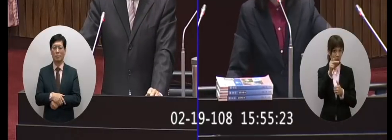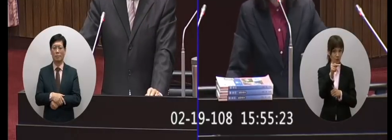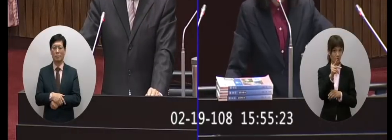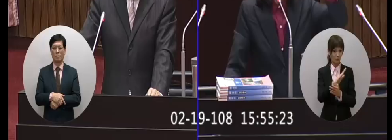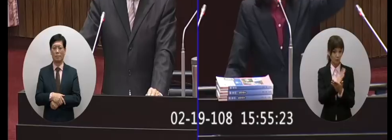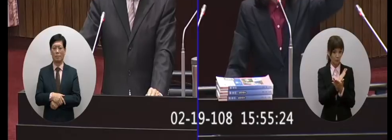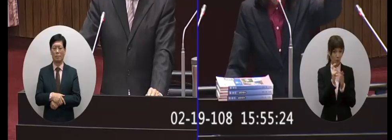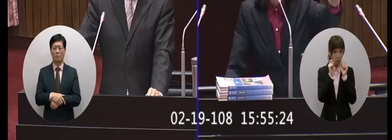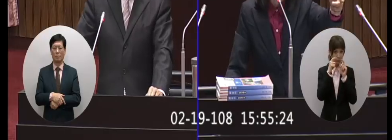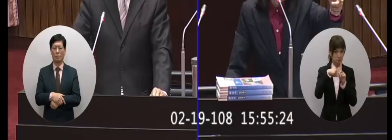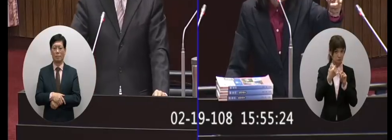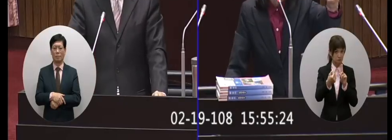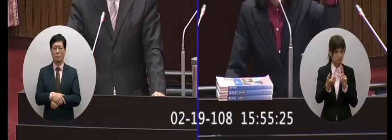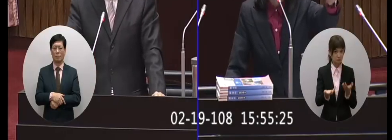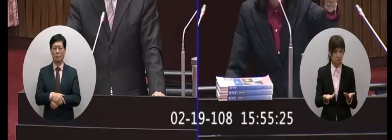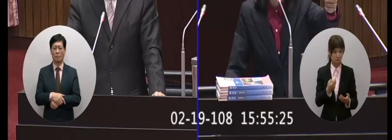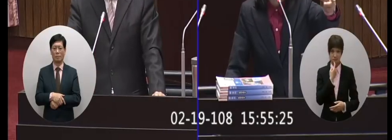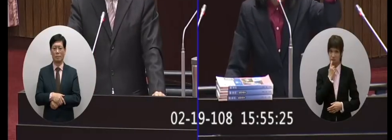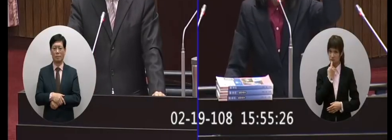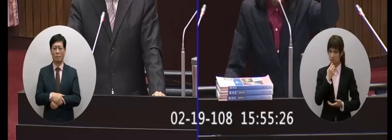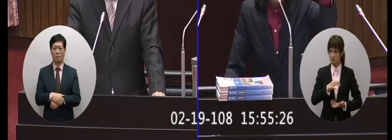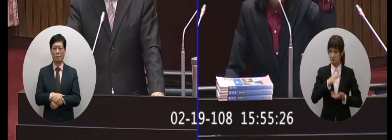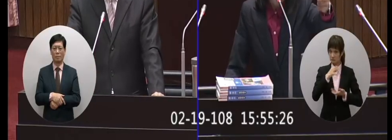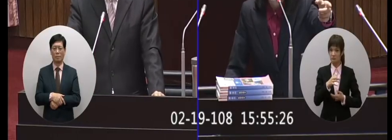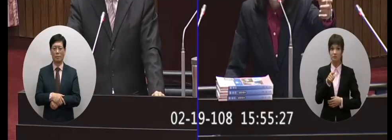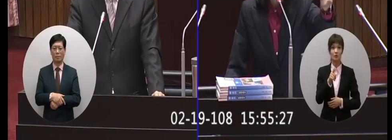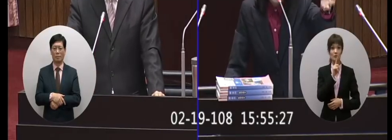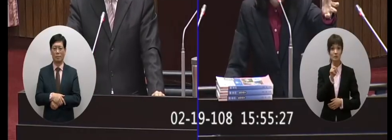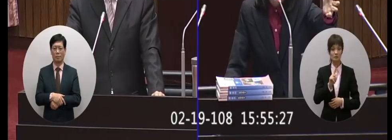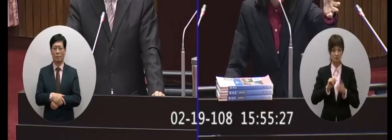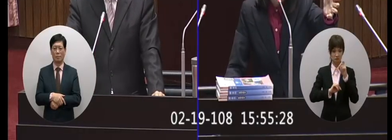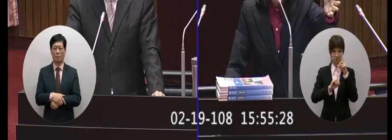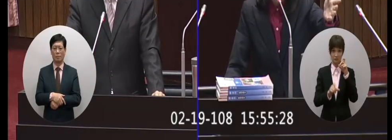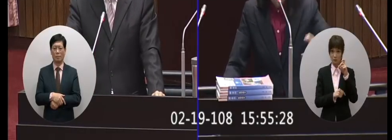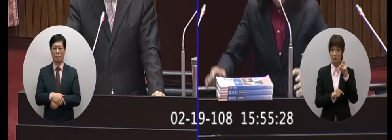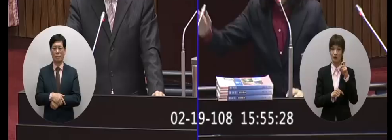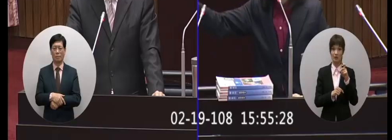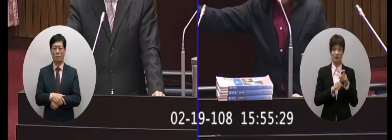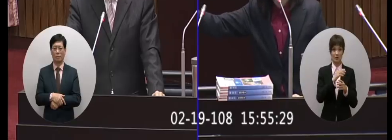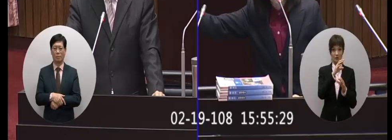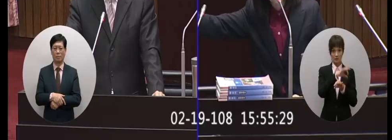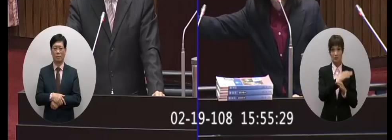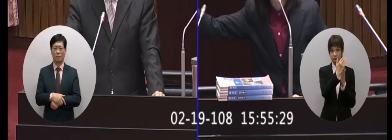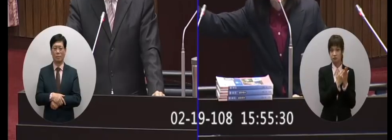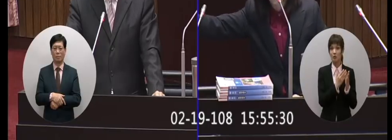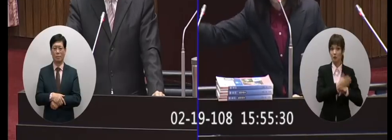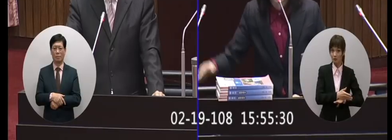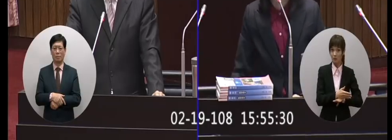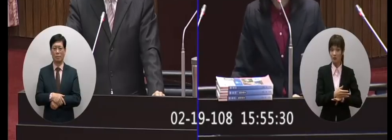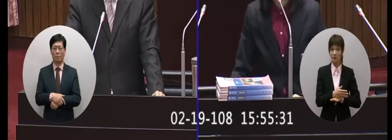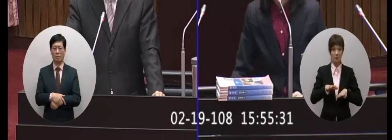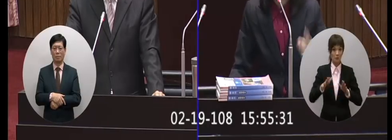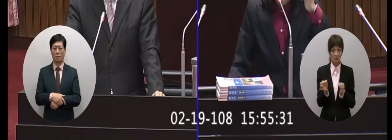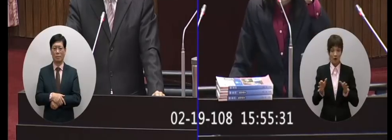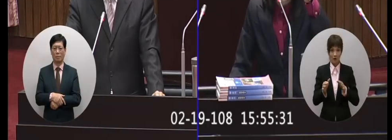尤其我說你十一月十一月林剛才過十一月十二月教科書叫送